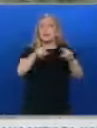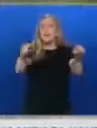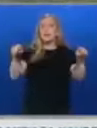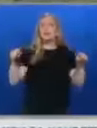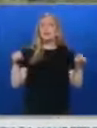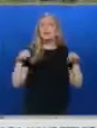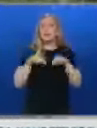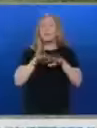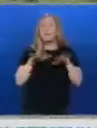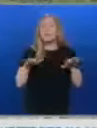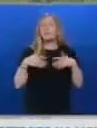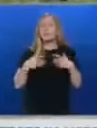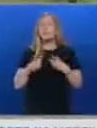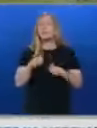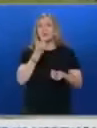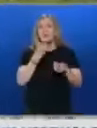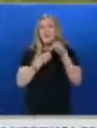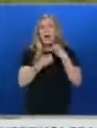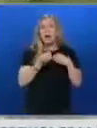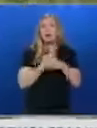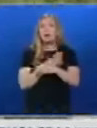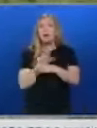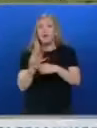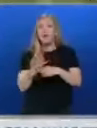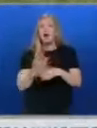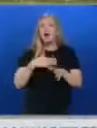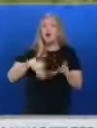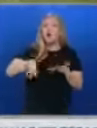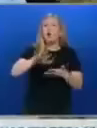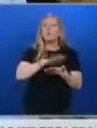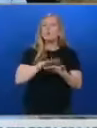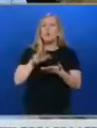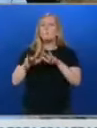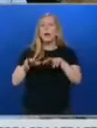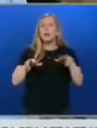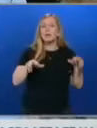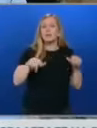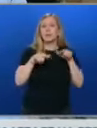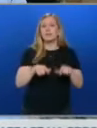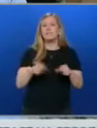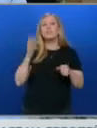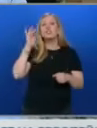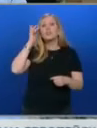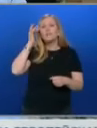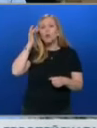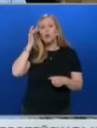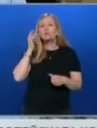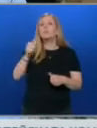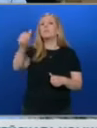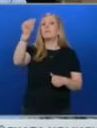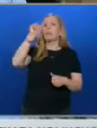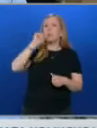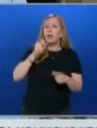земеделски Пасяха на тревните площи около паркингър Тези животни също така биват поени